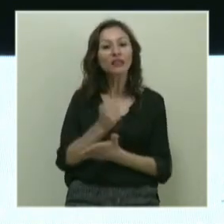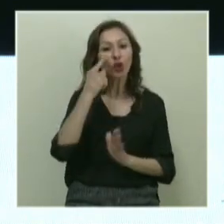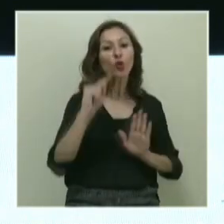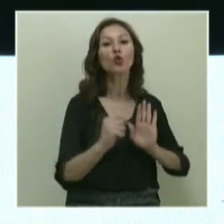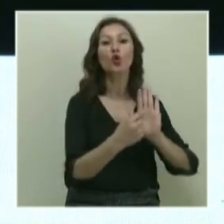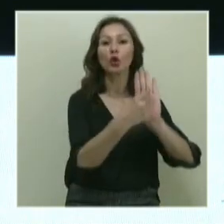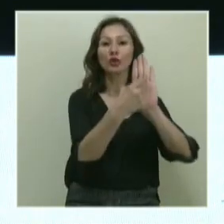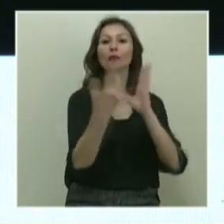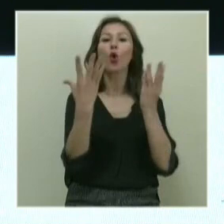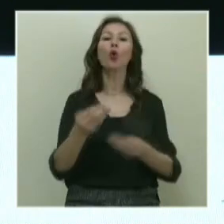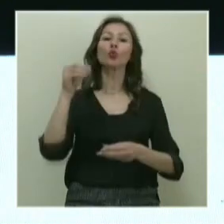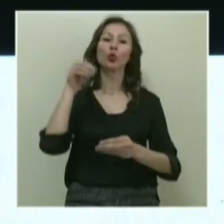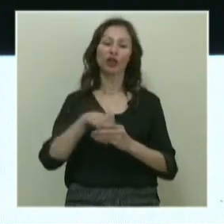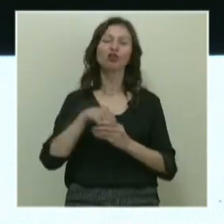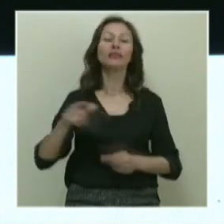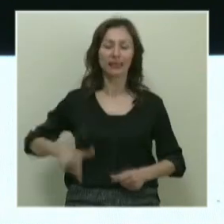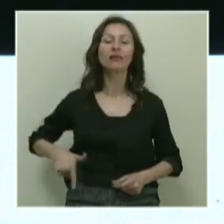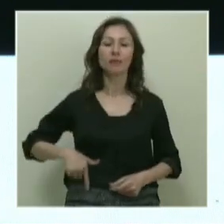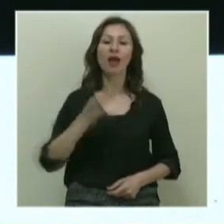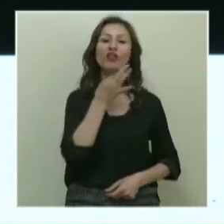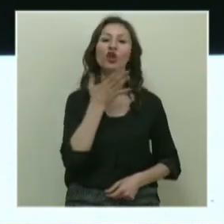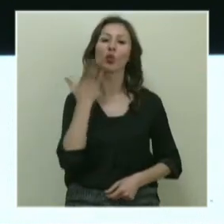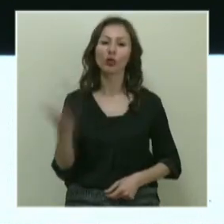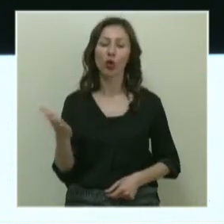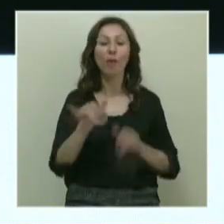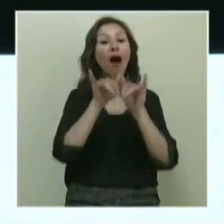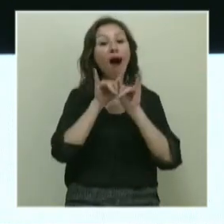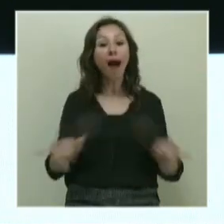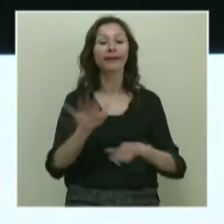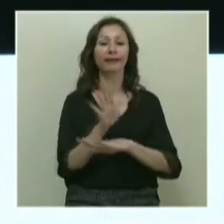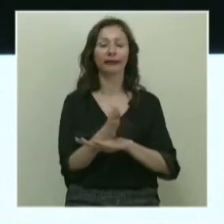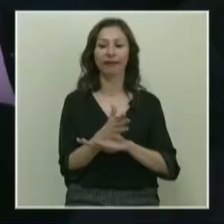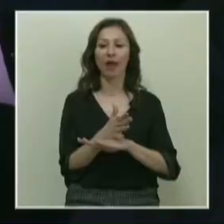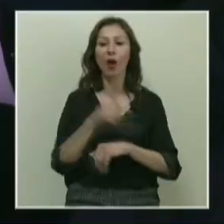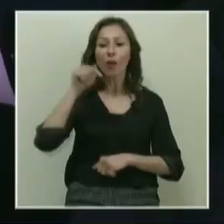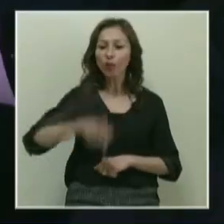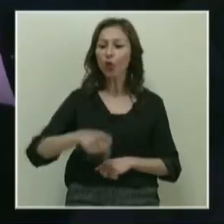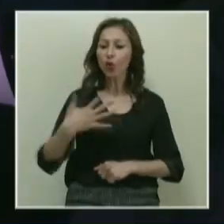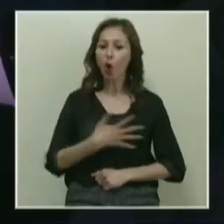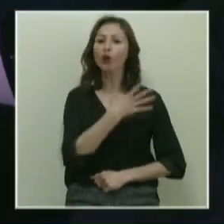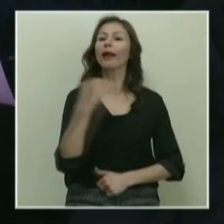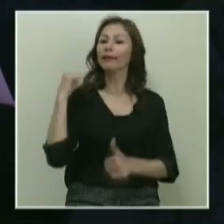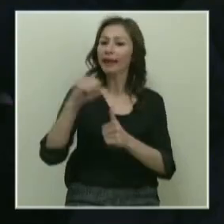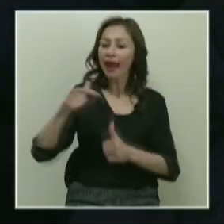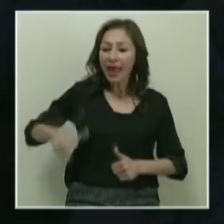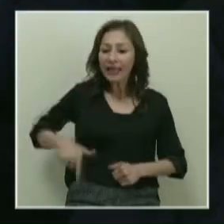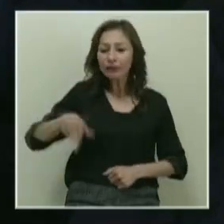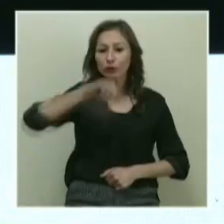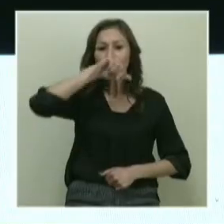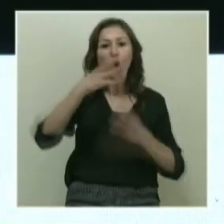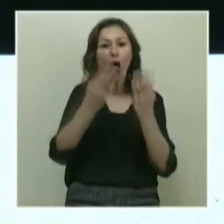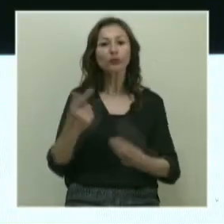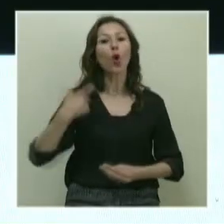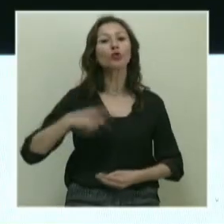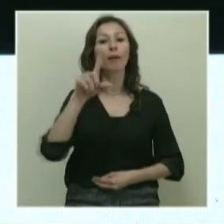göstermiş olduğu için İzmir'e teşekkür ediyorum. Aynı nedenle bu kongrenin gene İzmir'de olmasının